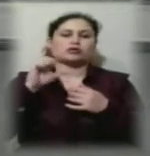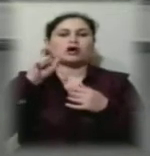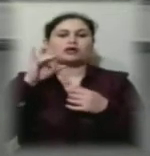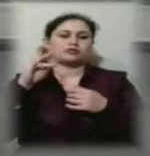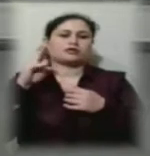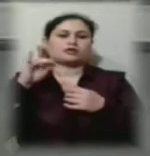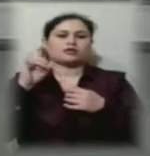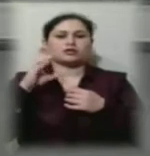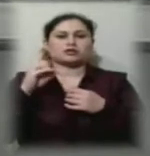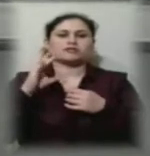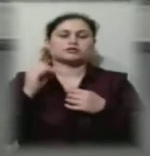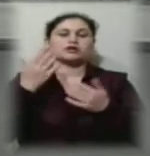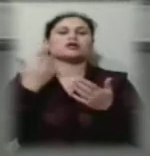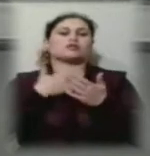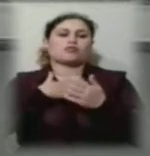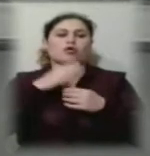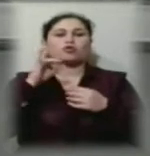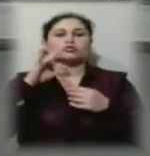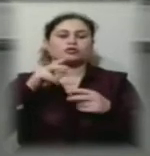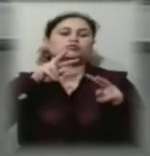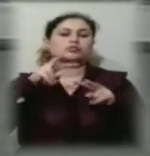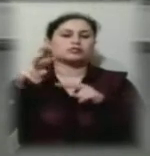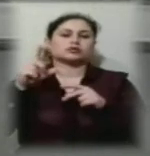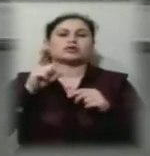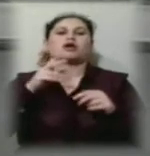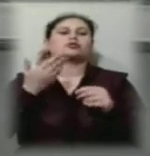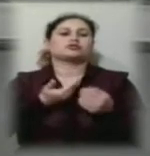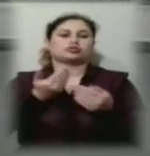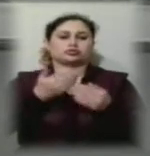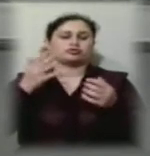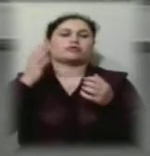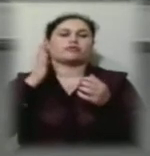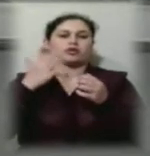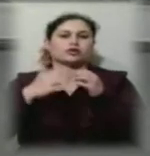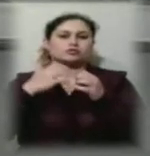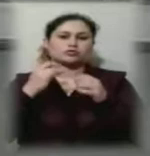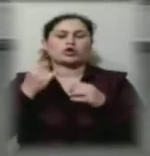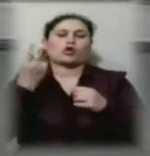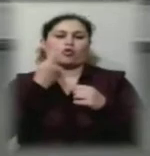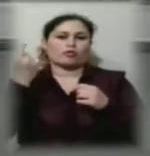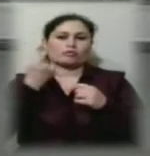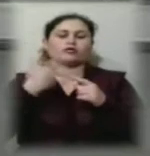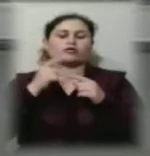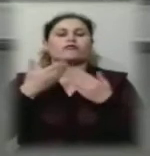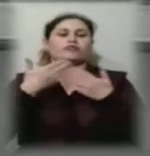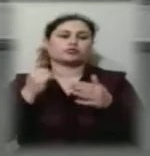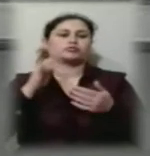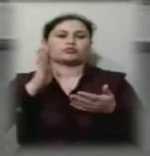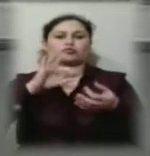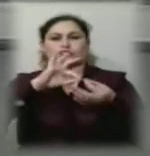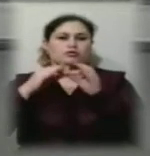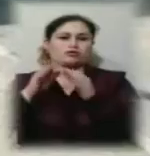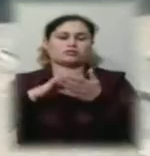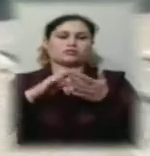Наші кореспонденти продовжують стежити за перебігом подій в місті та області. І в цьому випуску будемо говорити про наступні теми.